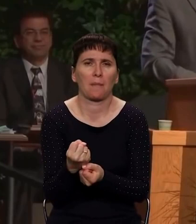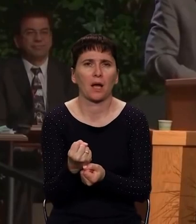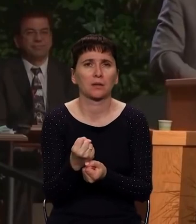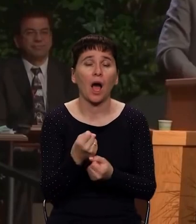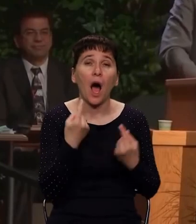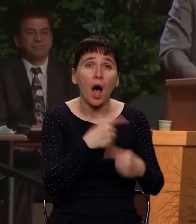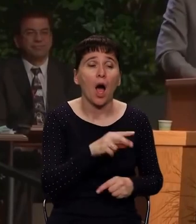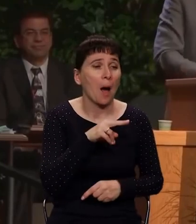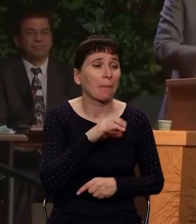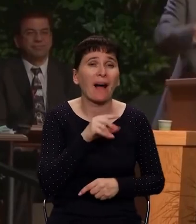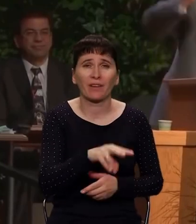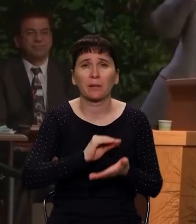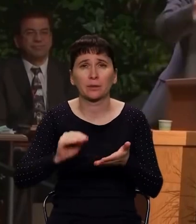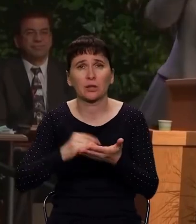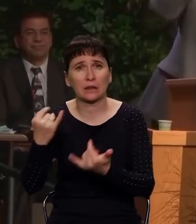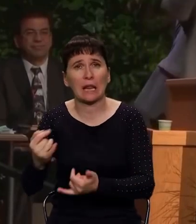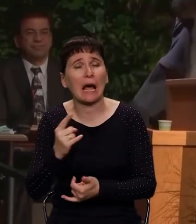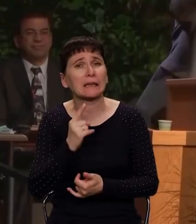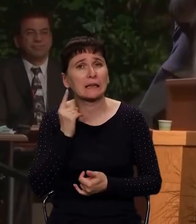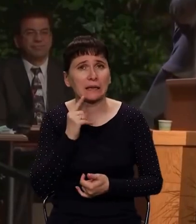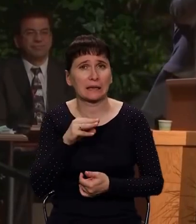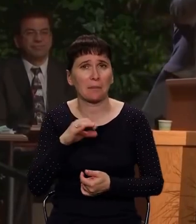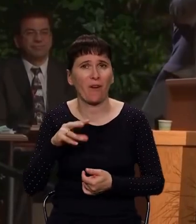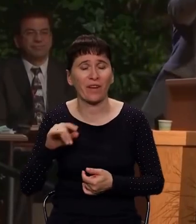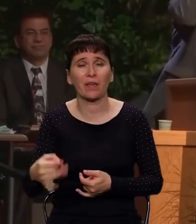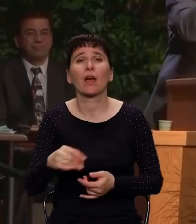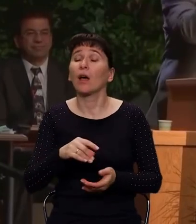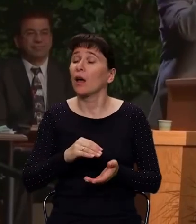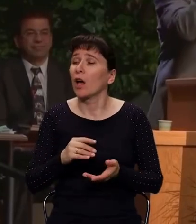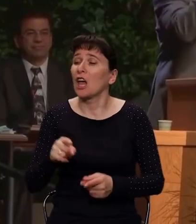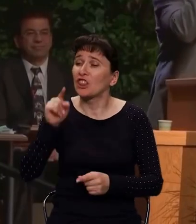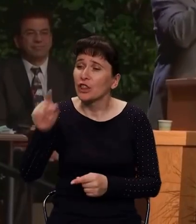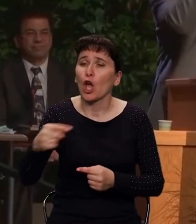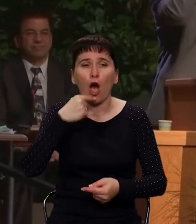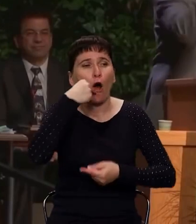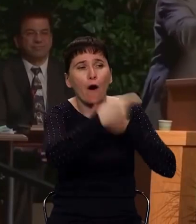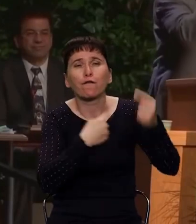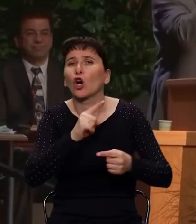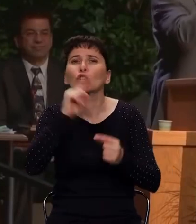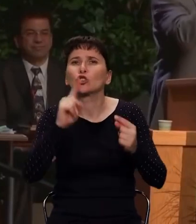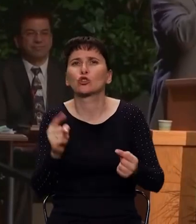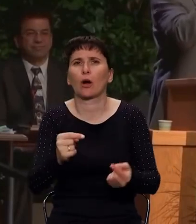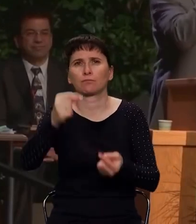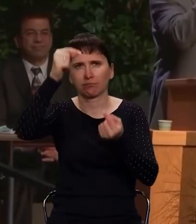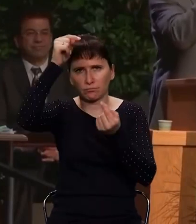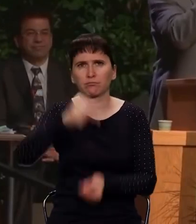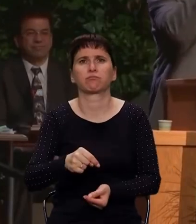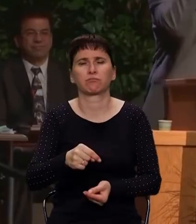Павел пишет, о том же Тимофеев говорит, а ты говори то, что сообразно